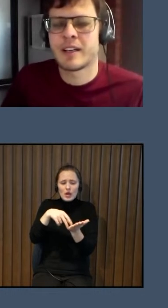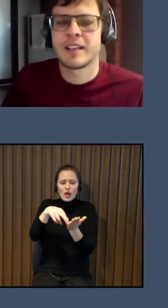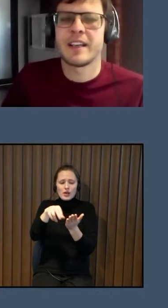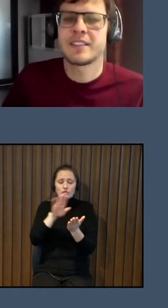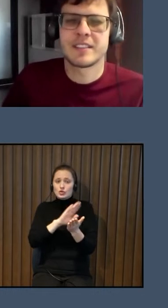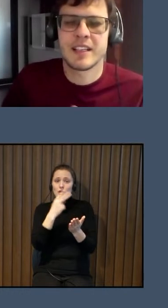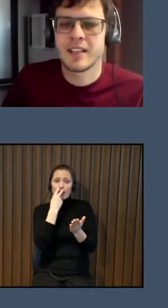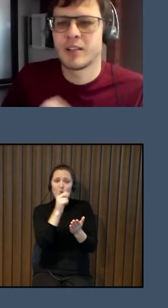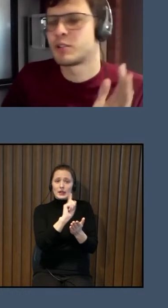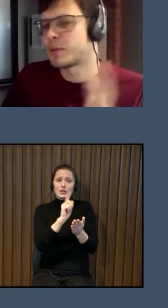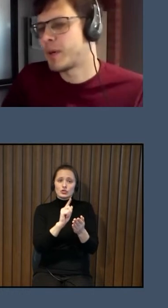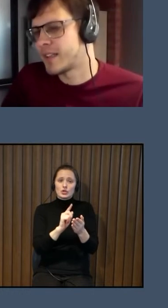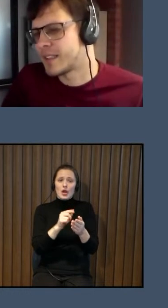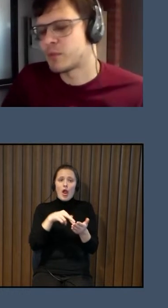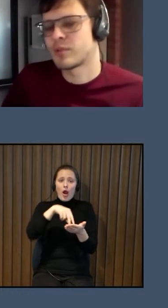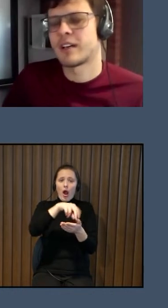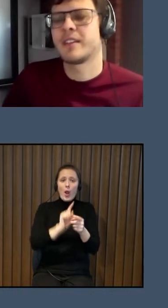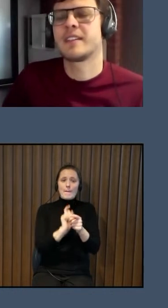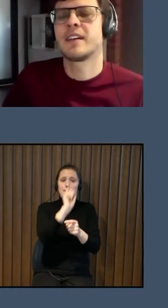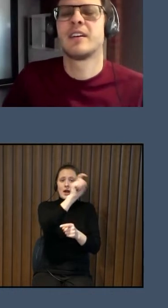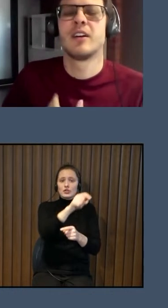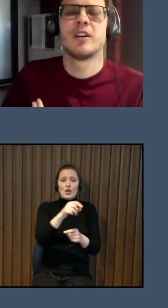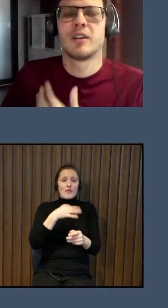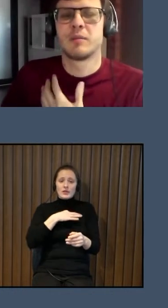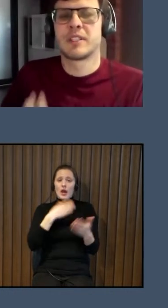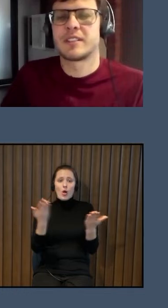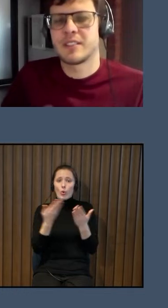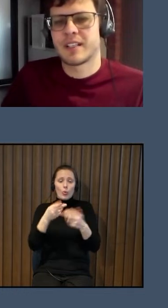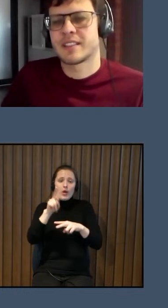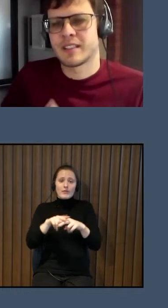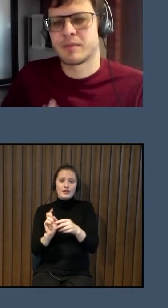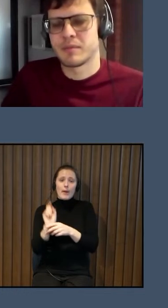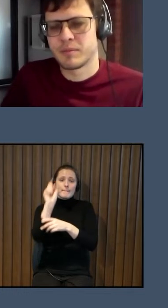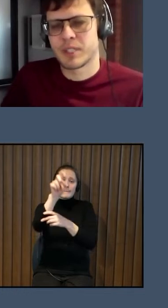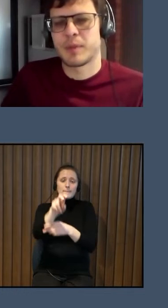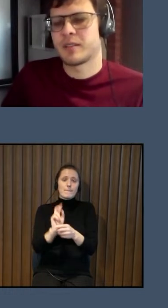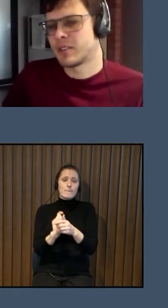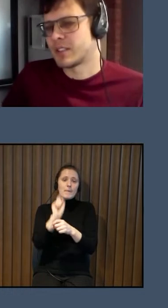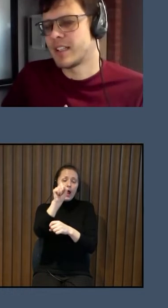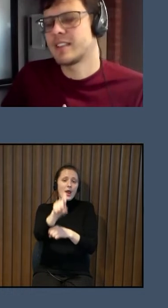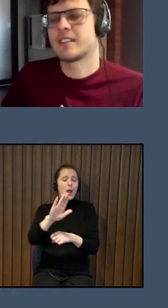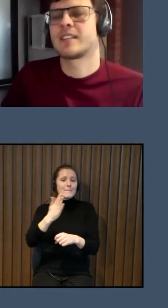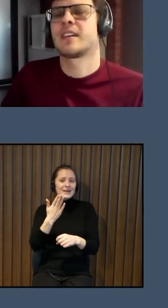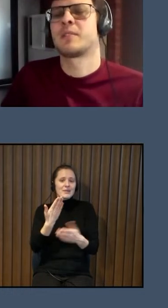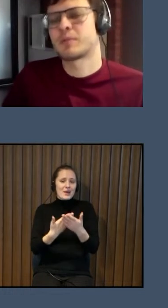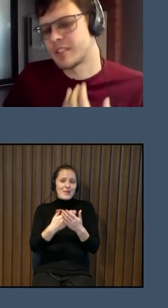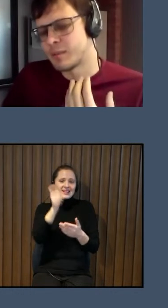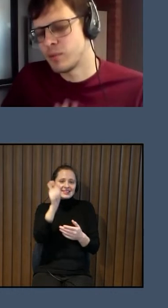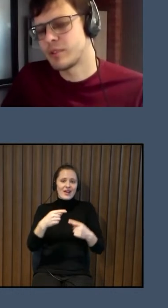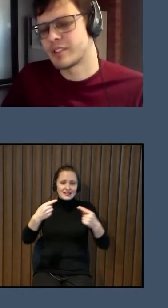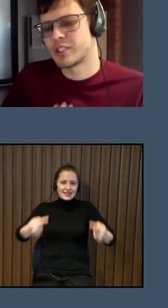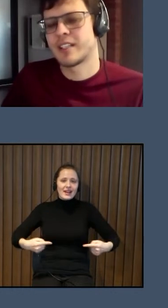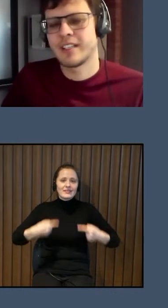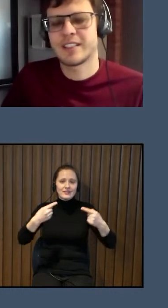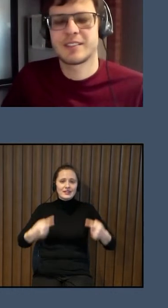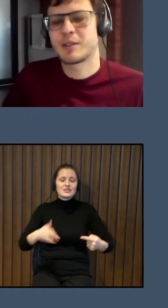gājēju pārēja eksistē, viņš var pāriet jau kurā vietā. Bet cilvēks, kas pārvietojas ratinkrēslā, viņam tas